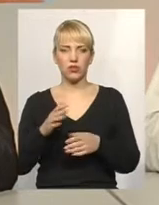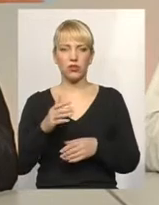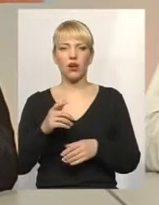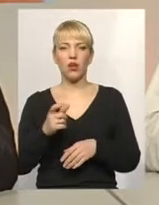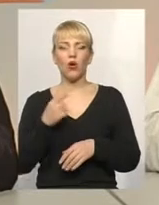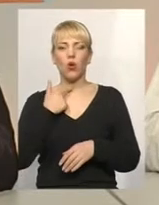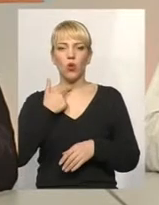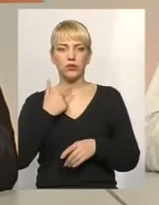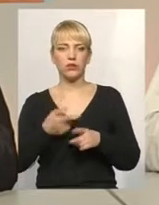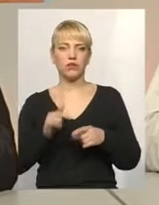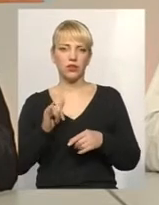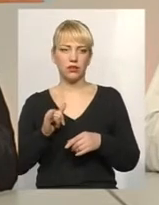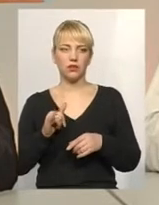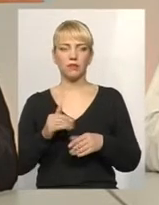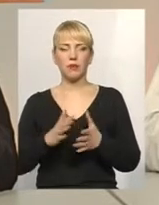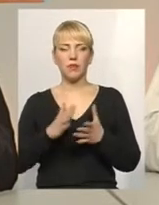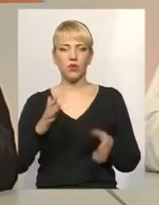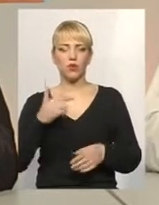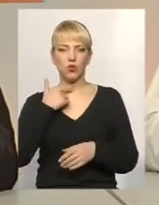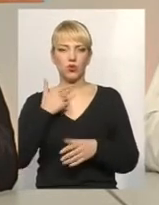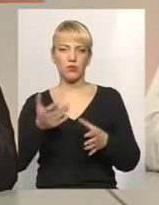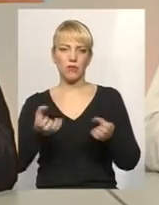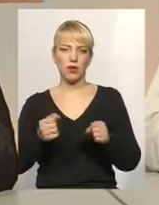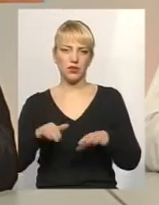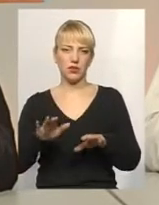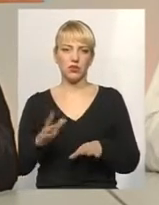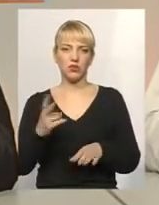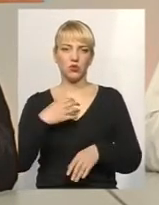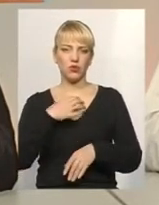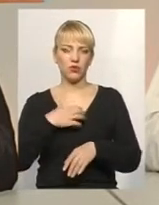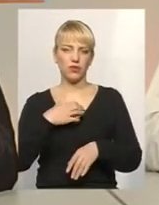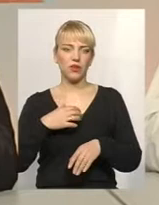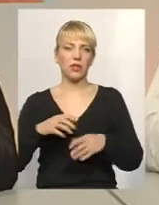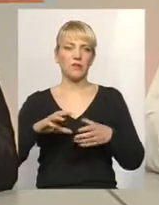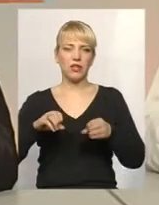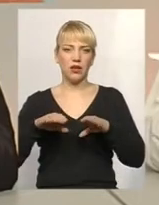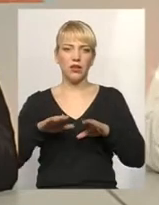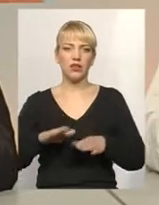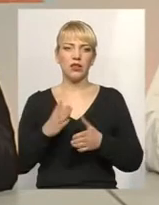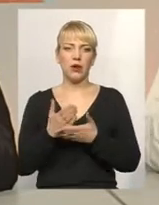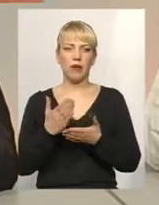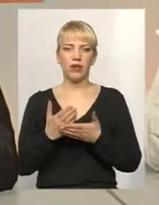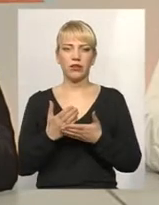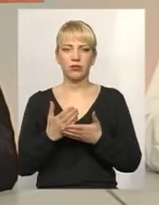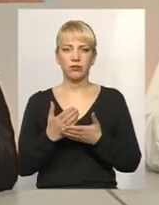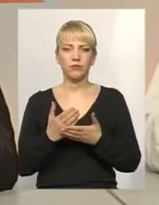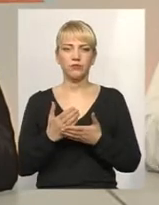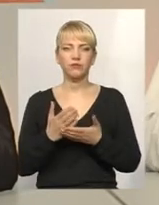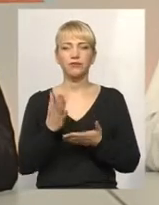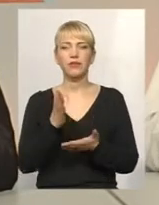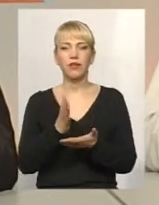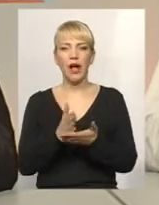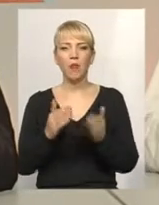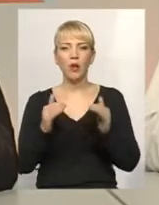більшістю голосів приймається, якщо ключові рішення, там визначення управити. Наприклад, є